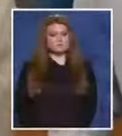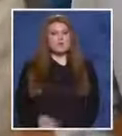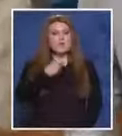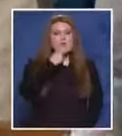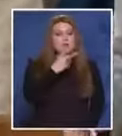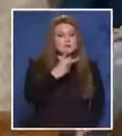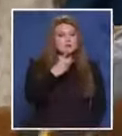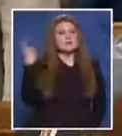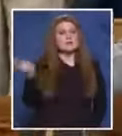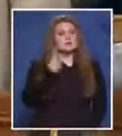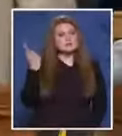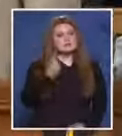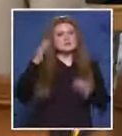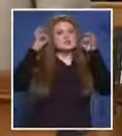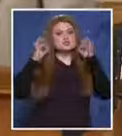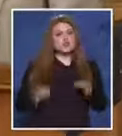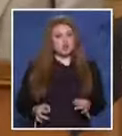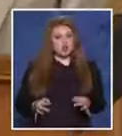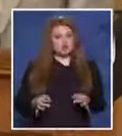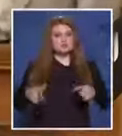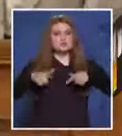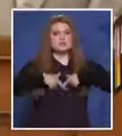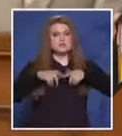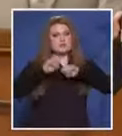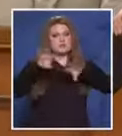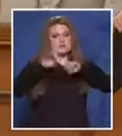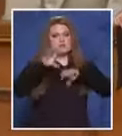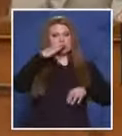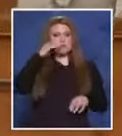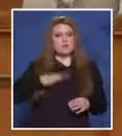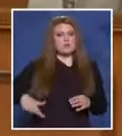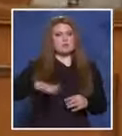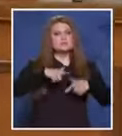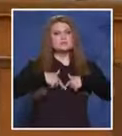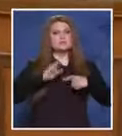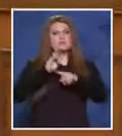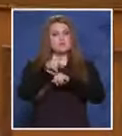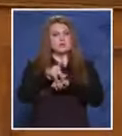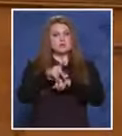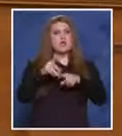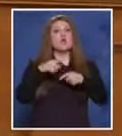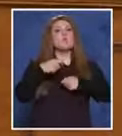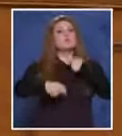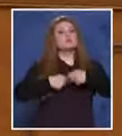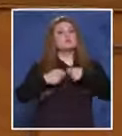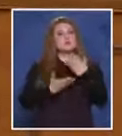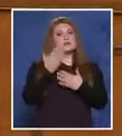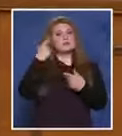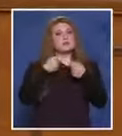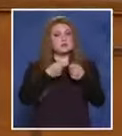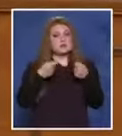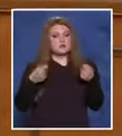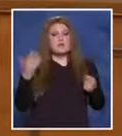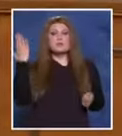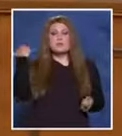Гледате единственото сериозно съдебно реалити у нас Съда Влиза. Процесът преди рекламите